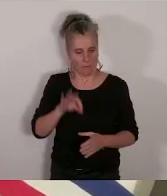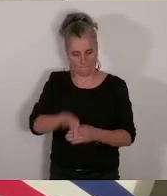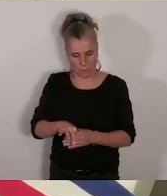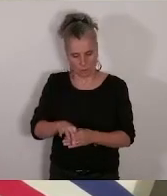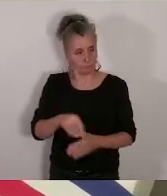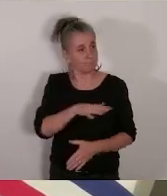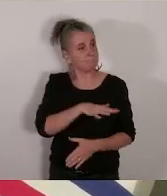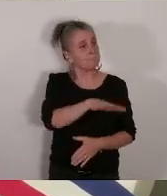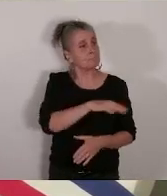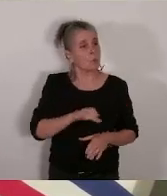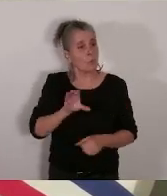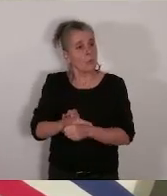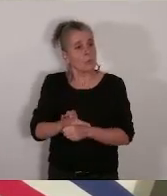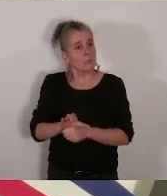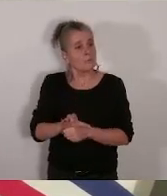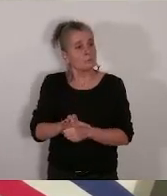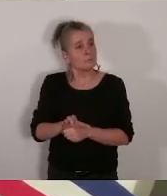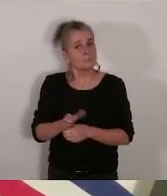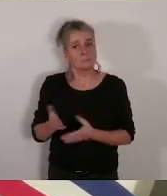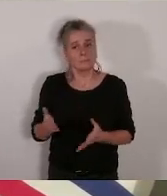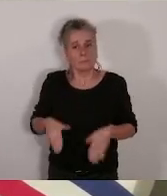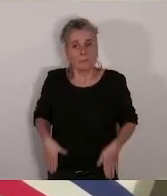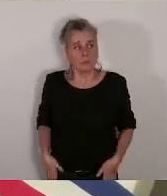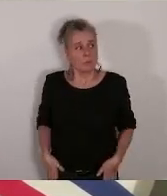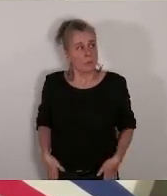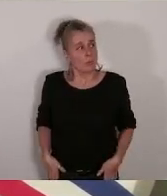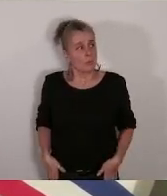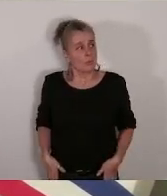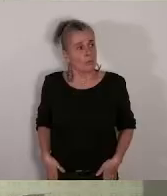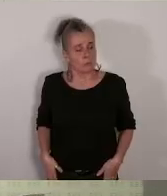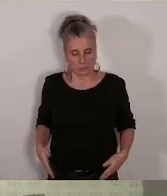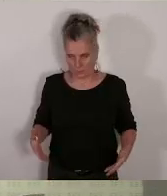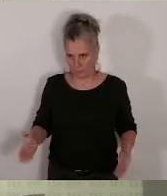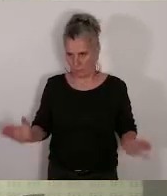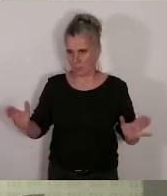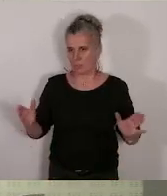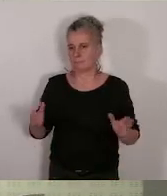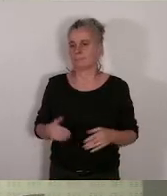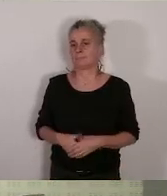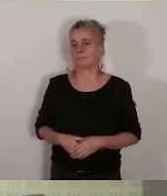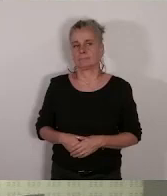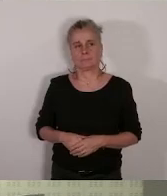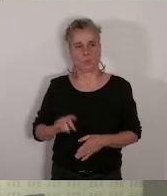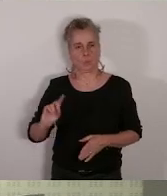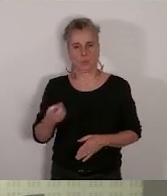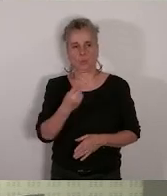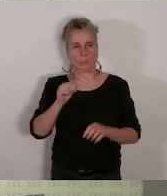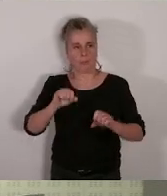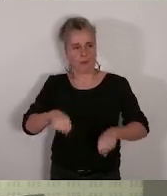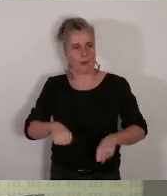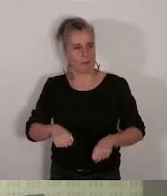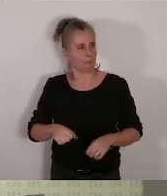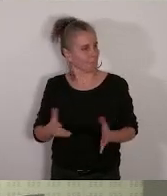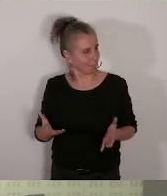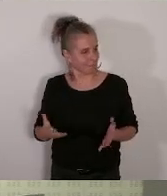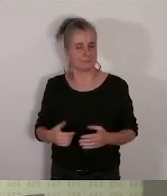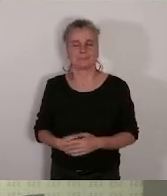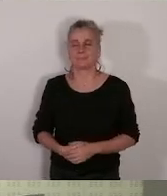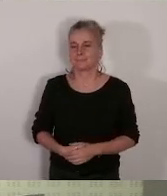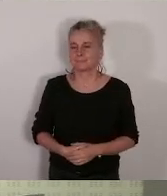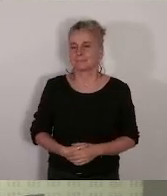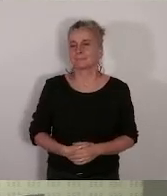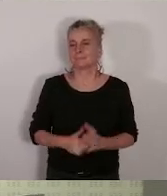contre ce rapport des abstentions et bien voilà avis favorable unanime du conseil d'arrondissement